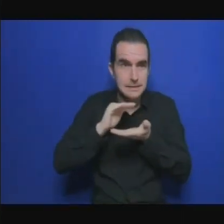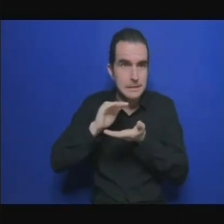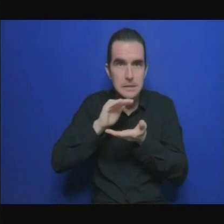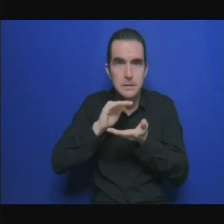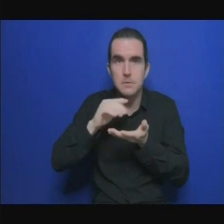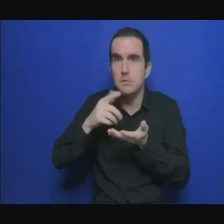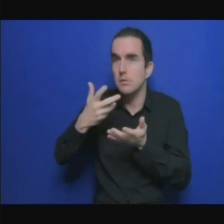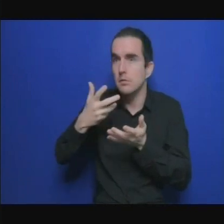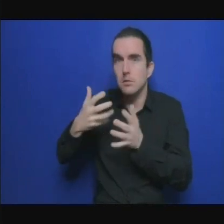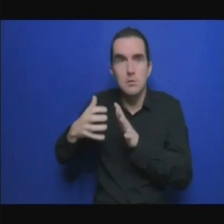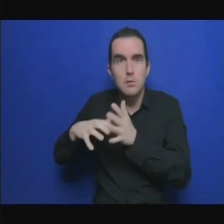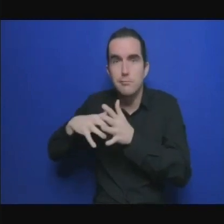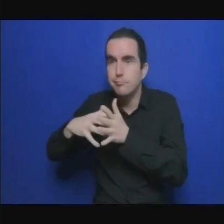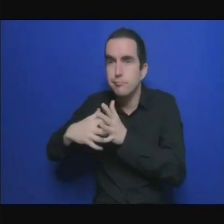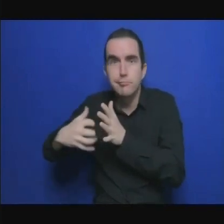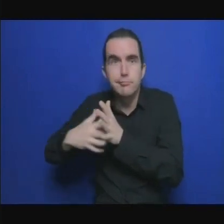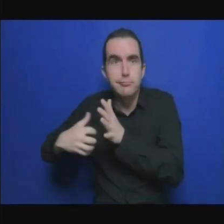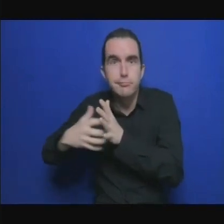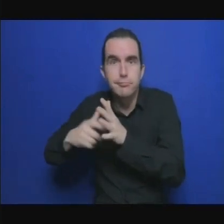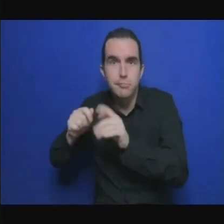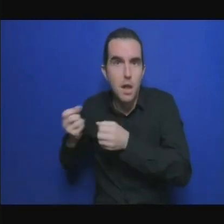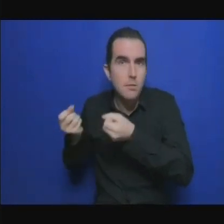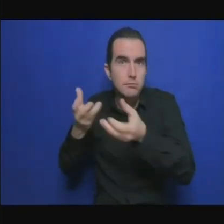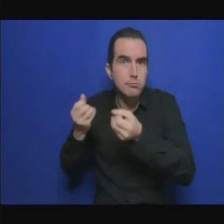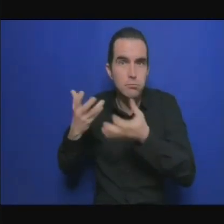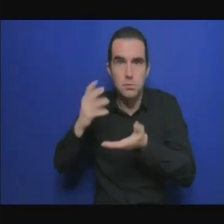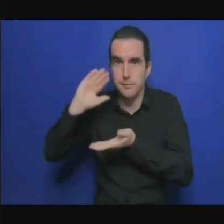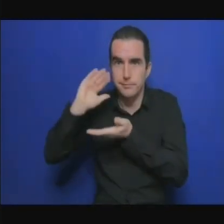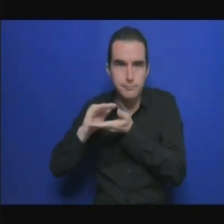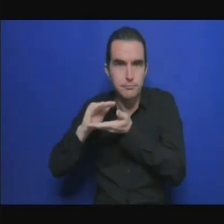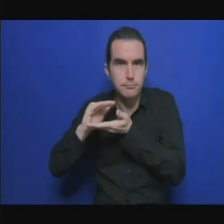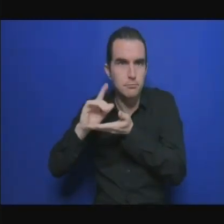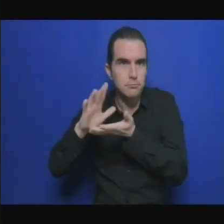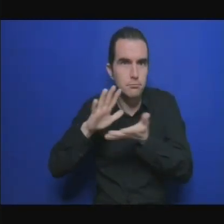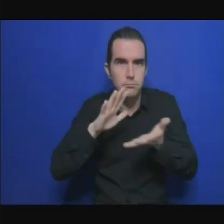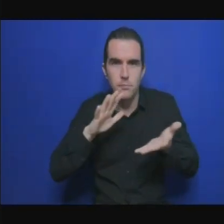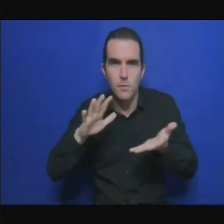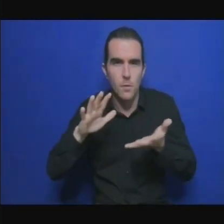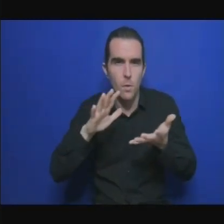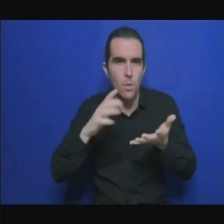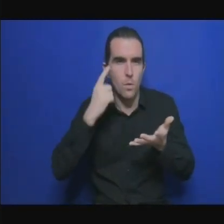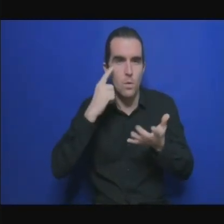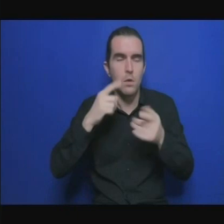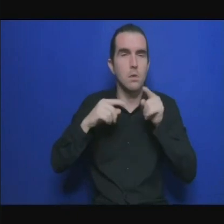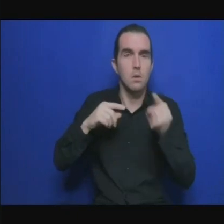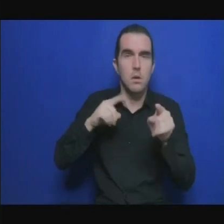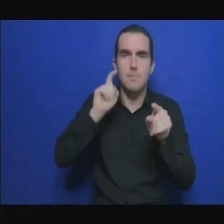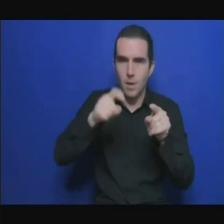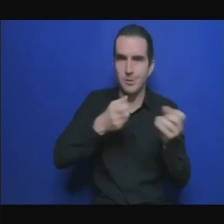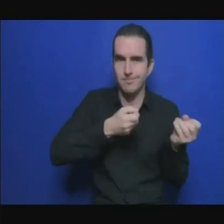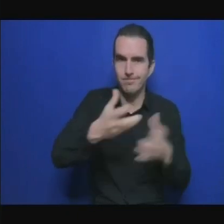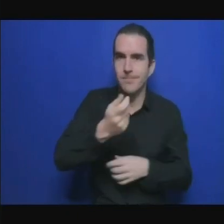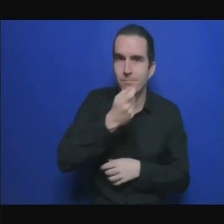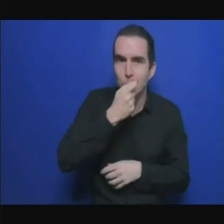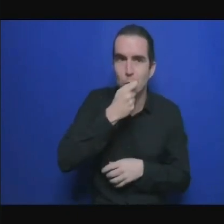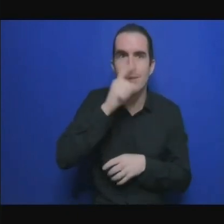urbaines et les zones rurales et 80% de cette population utilise de la biomasse traditionnelle